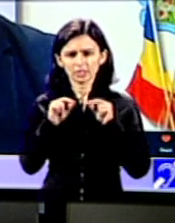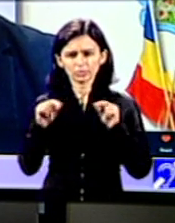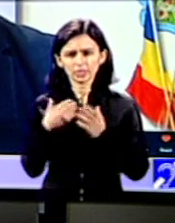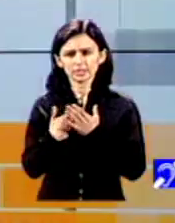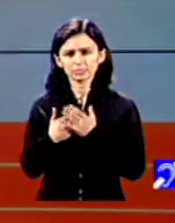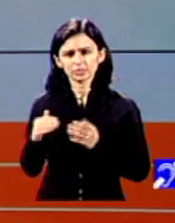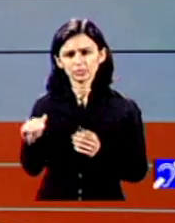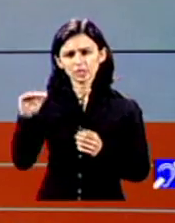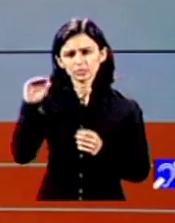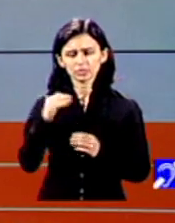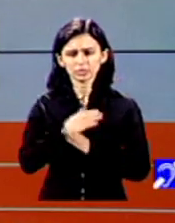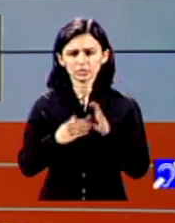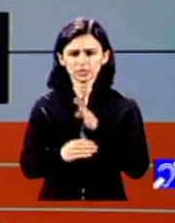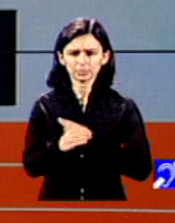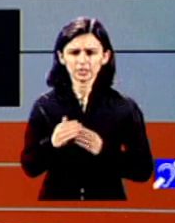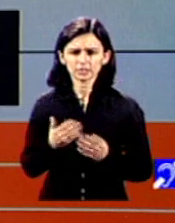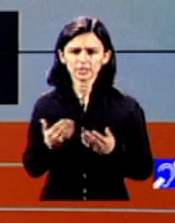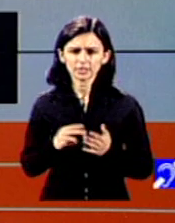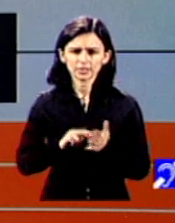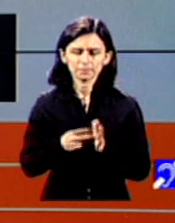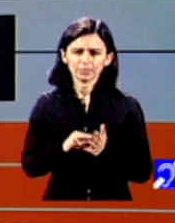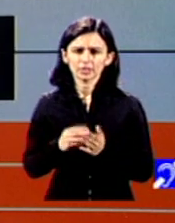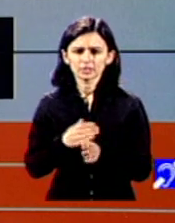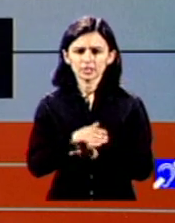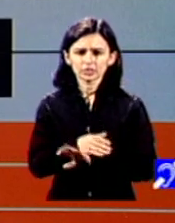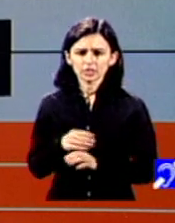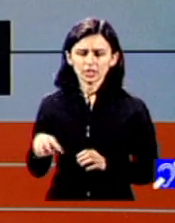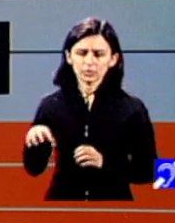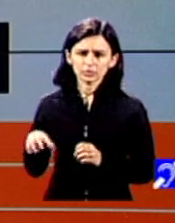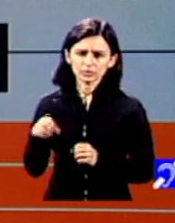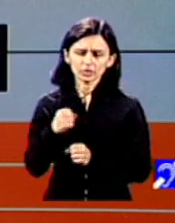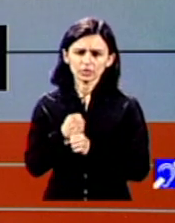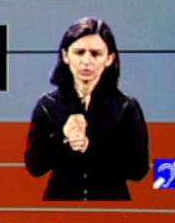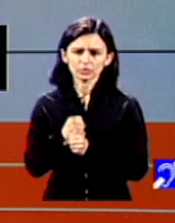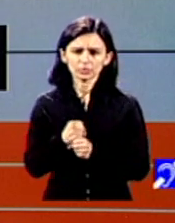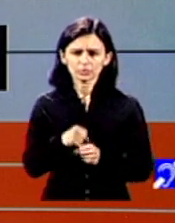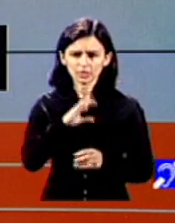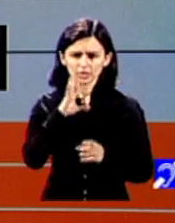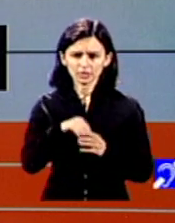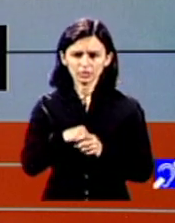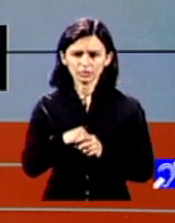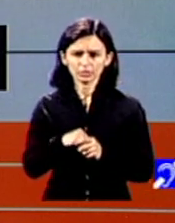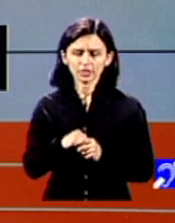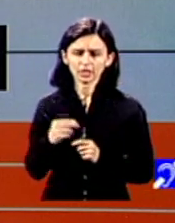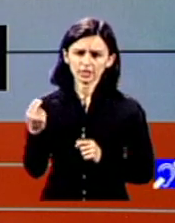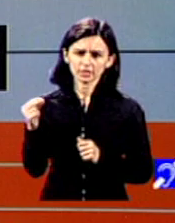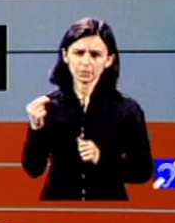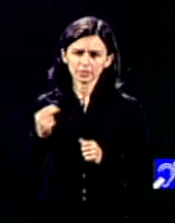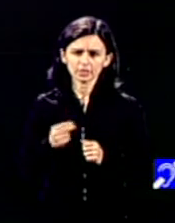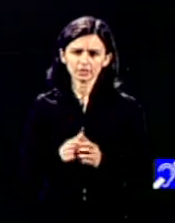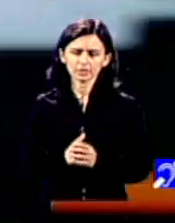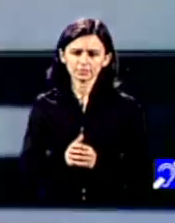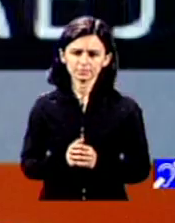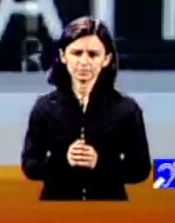adulții cu dizabilități nu care se pregătească în accesarea unui loc de muncă în locuire independentă spre exemplu și așa mai